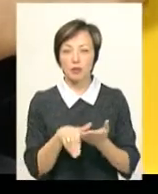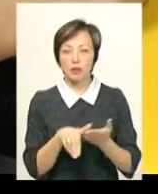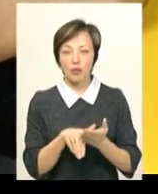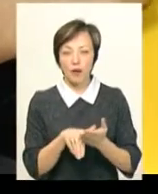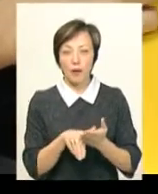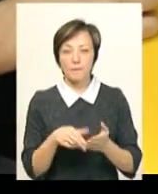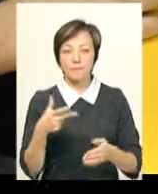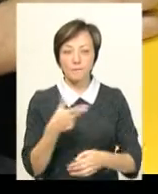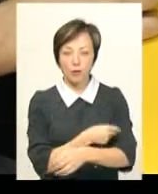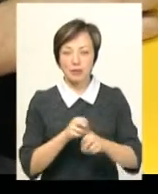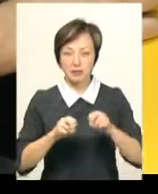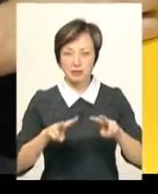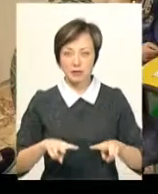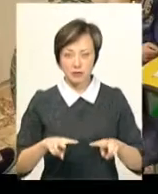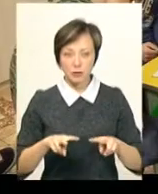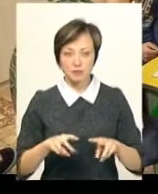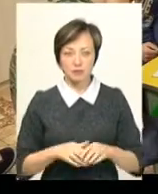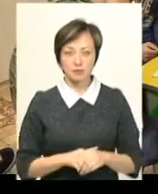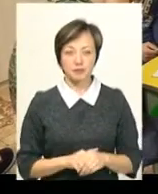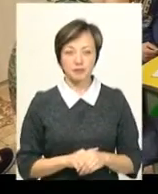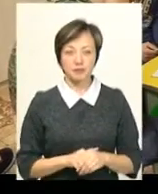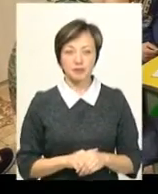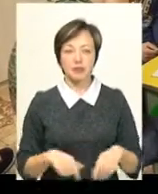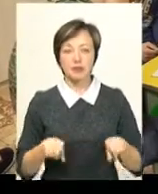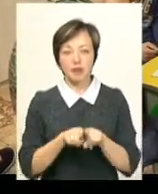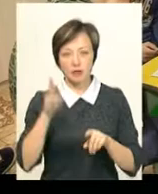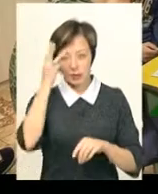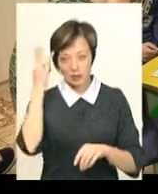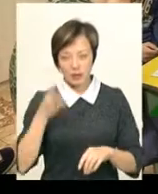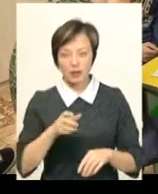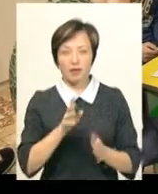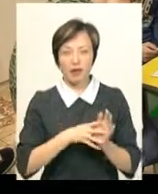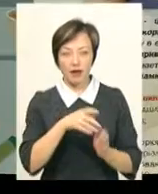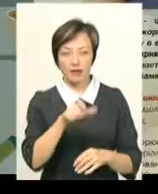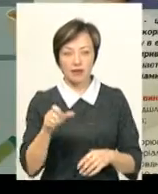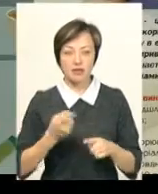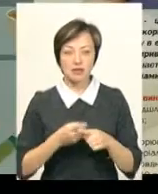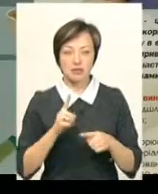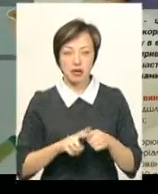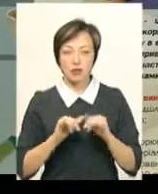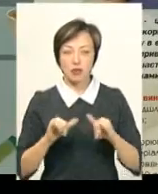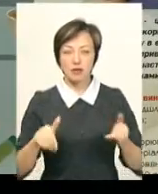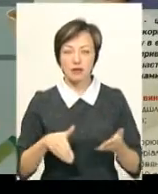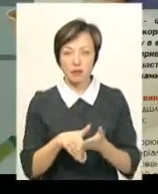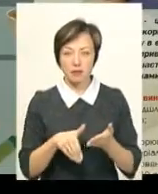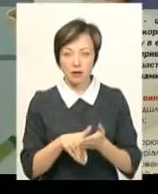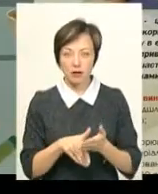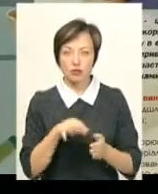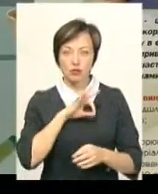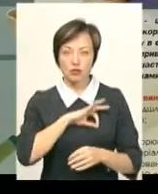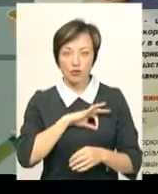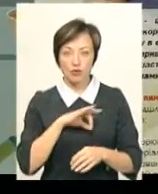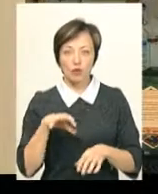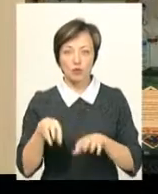інсулінової помпи, тобто штучної підшлункової залози. Таких на Хмельниччині дев'ятеро. Це, за її словами, прогресивний метод, який застосовують у